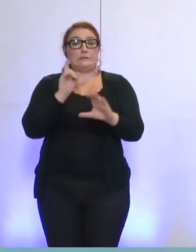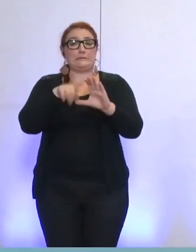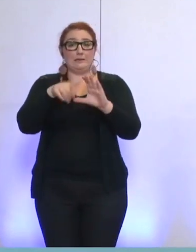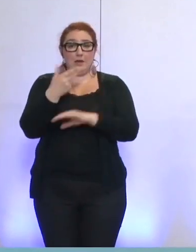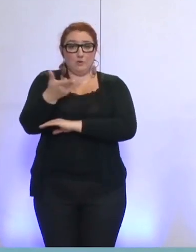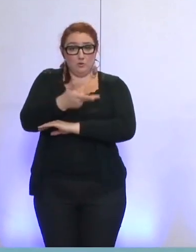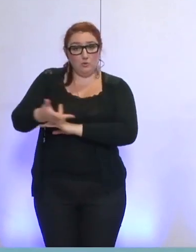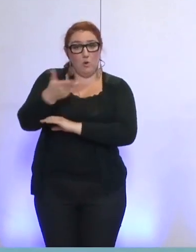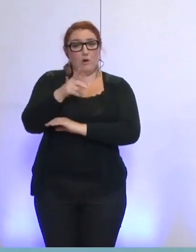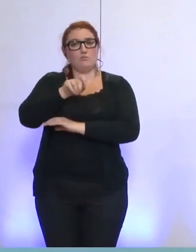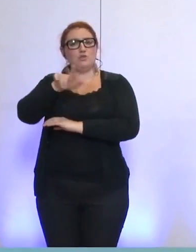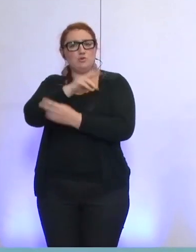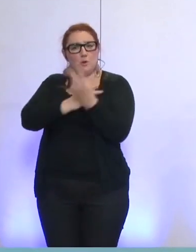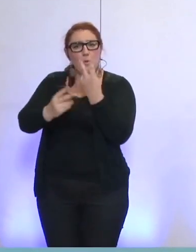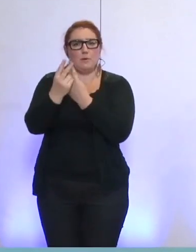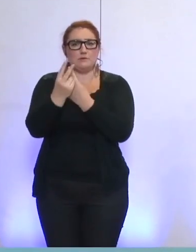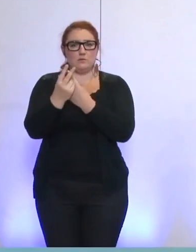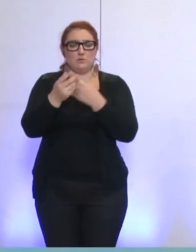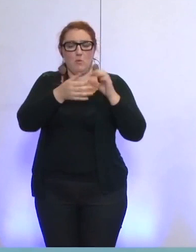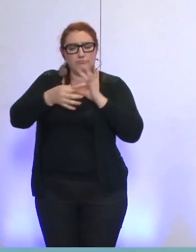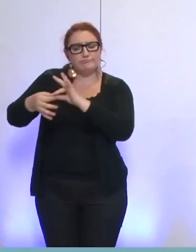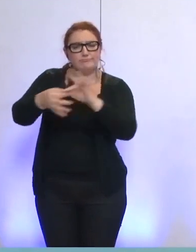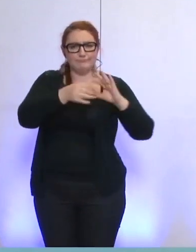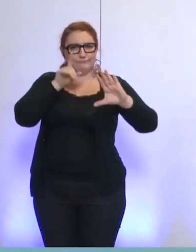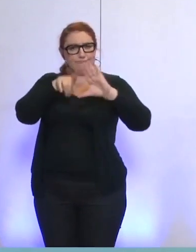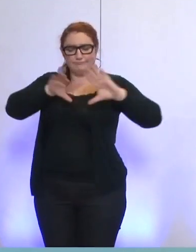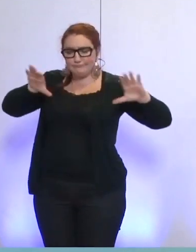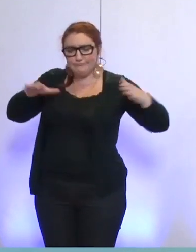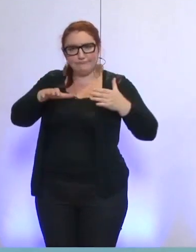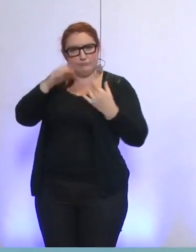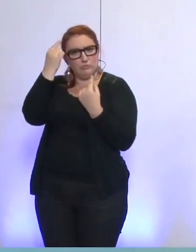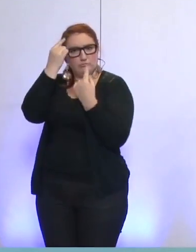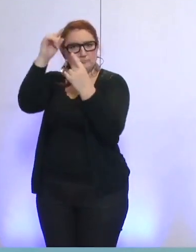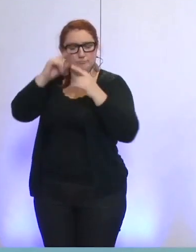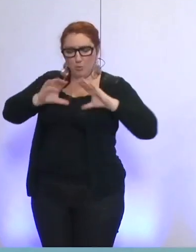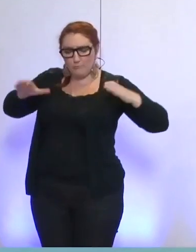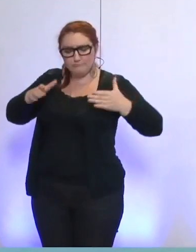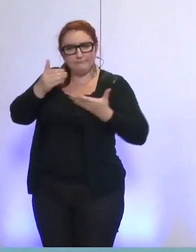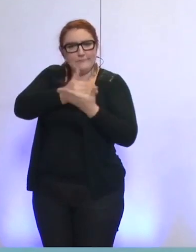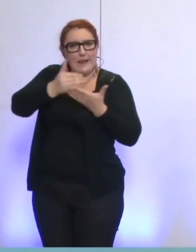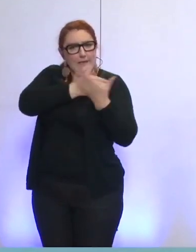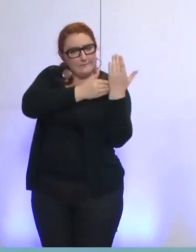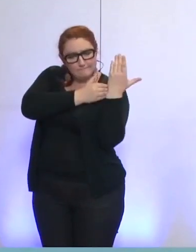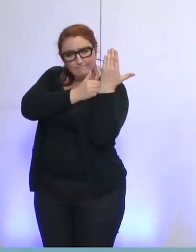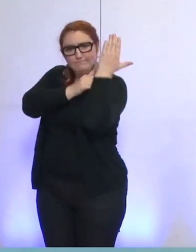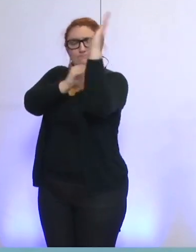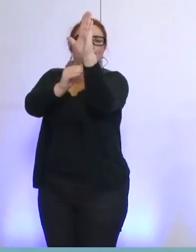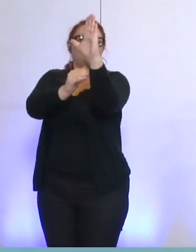représentatives de GEG, en intersyndical, portent la voix de l'ensemble du personnel et vous interpellent aujourd'hui.